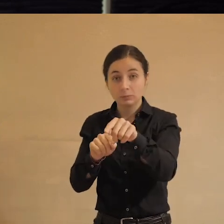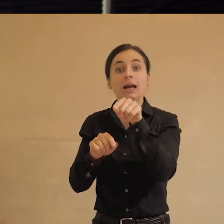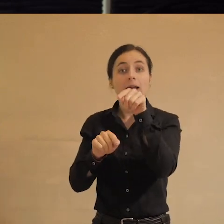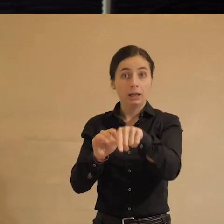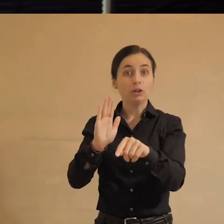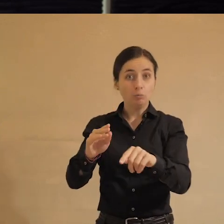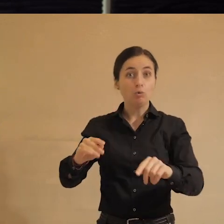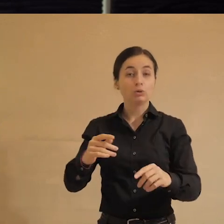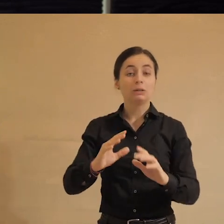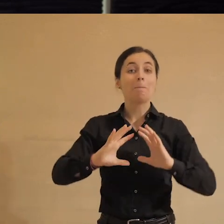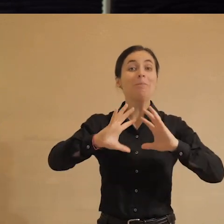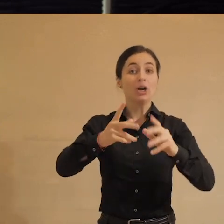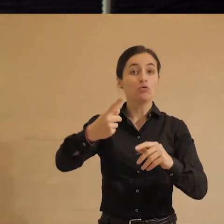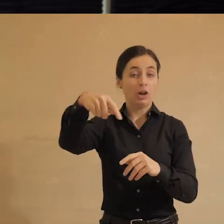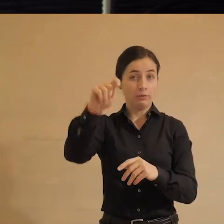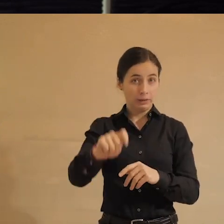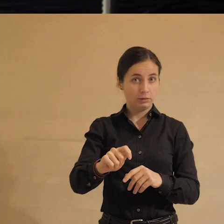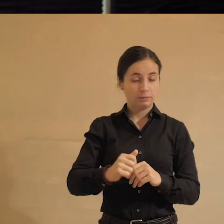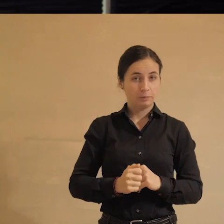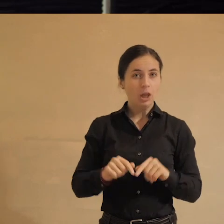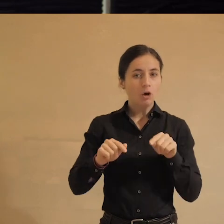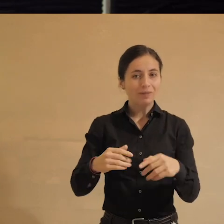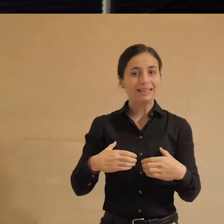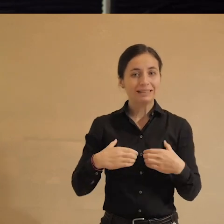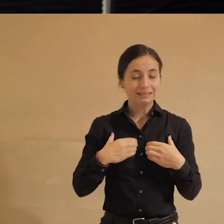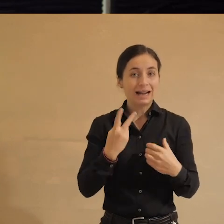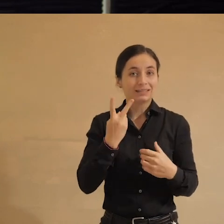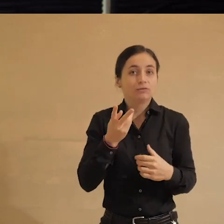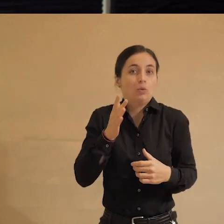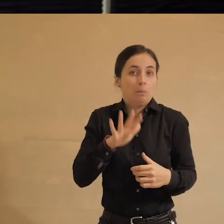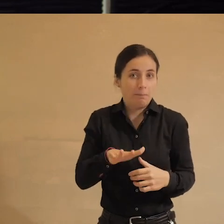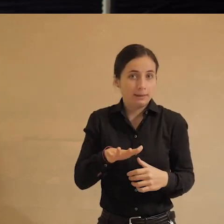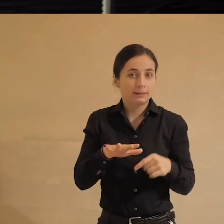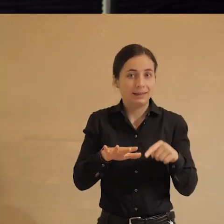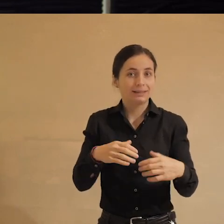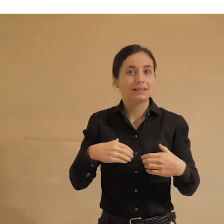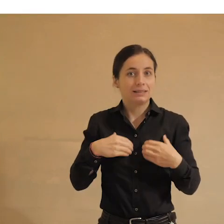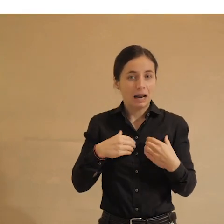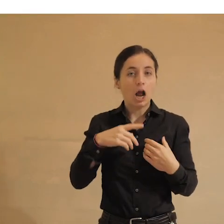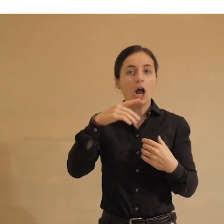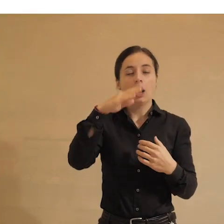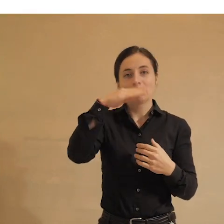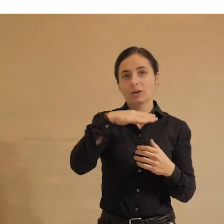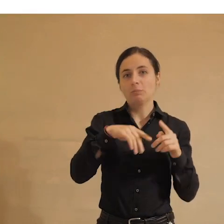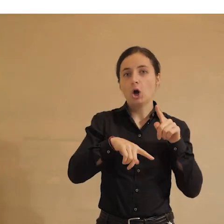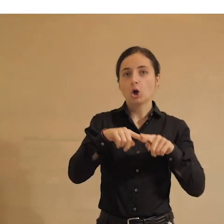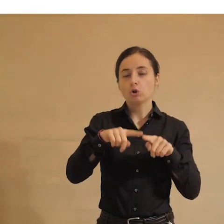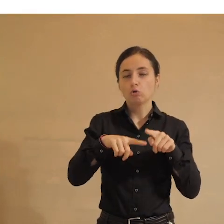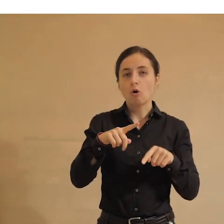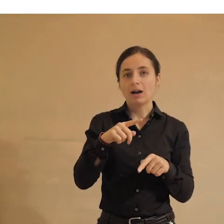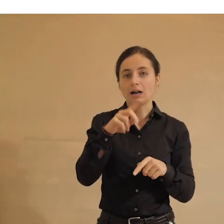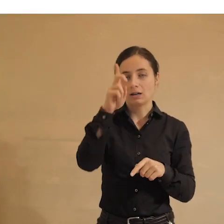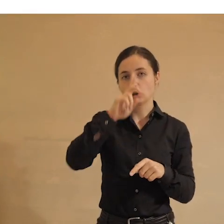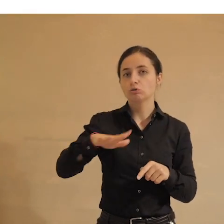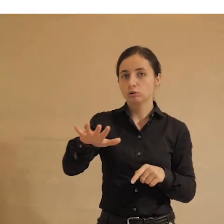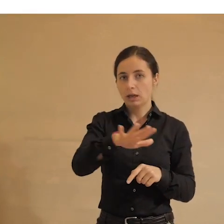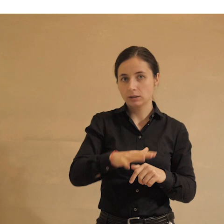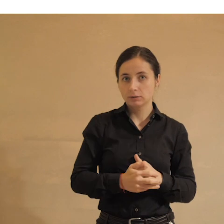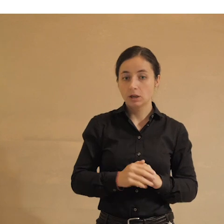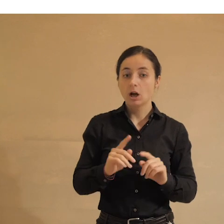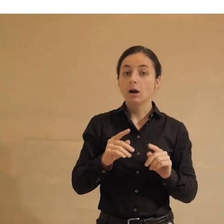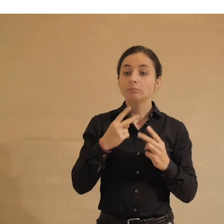произойдет мировая война. То есть вот этот вот страх на втором месте – это тоже страх родного государства. Обратите внимание, что